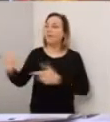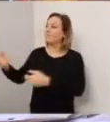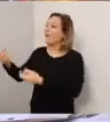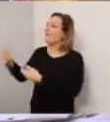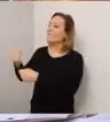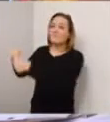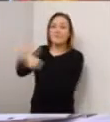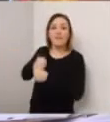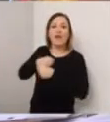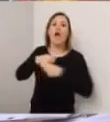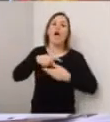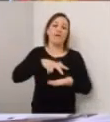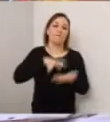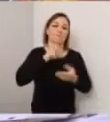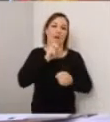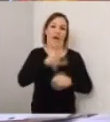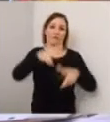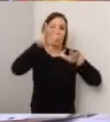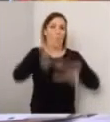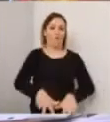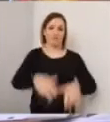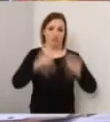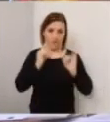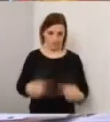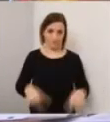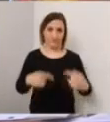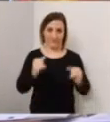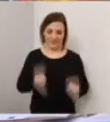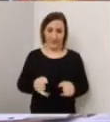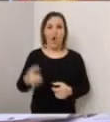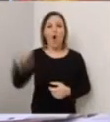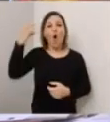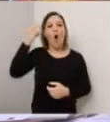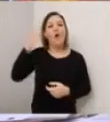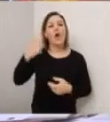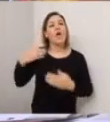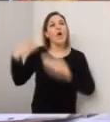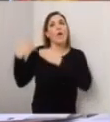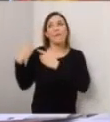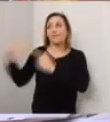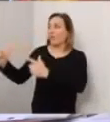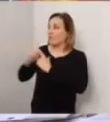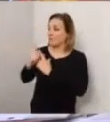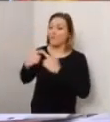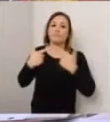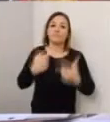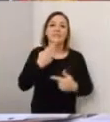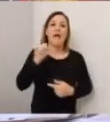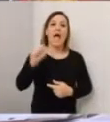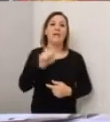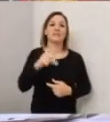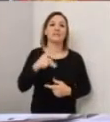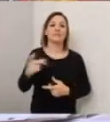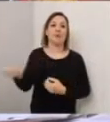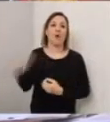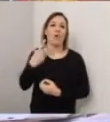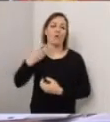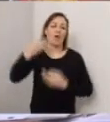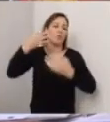fonti che vengono normalmente veicolate anche dall'organo competente, cioè l'azienda sanitaria